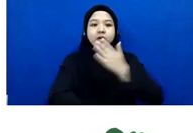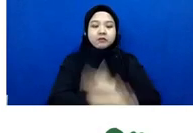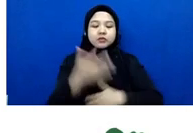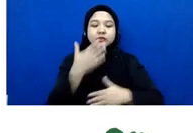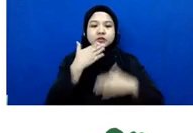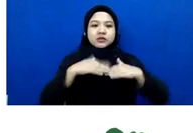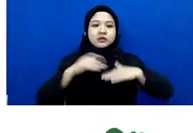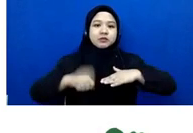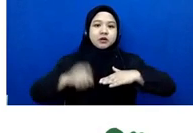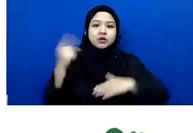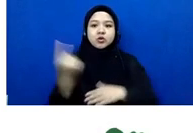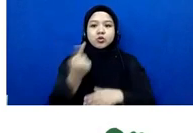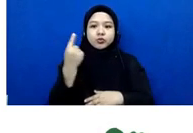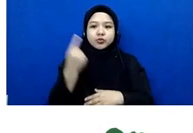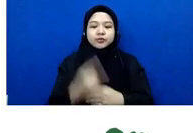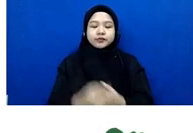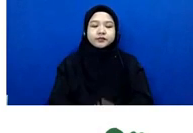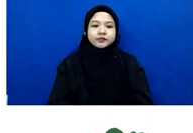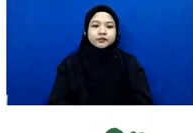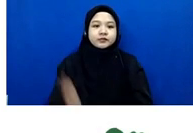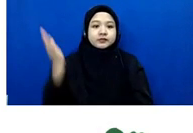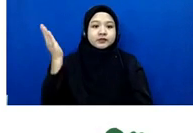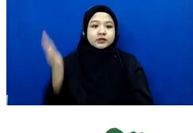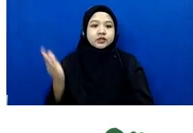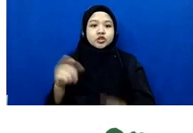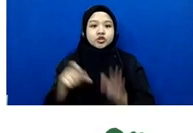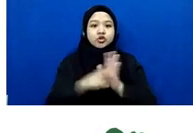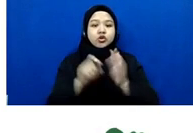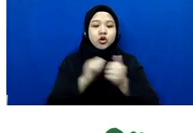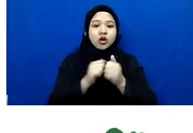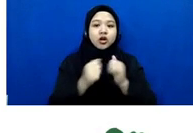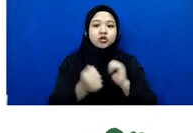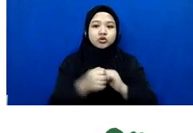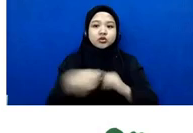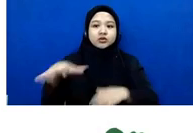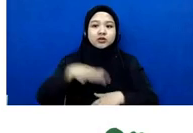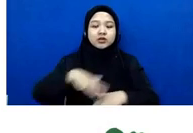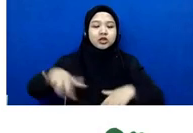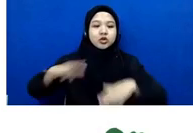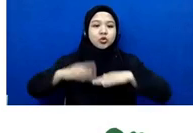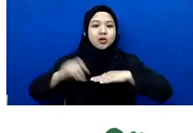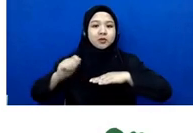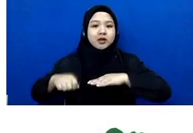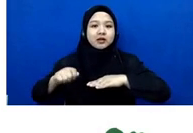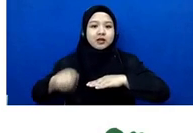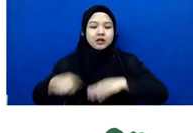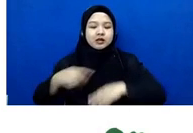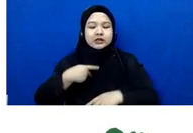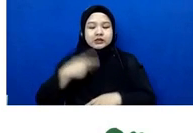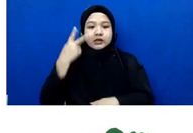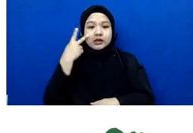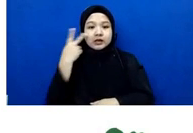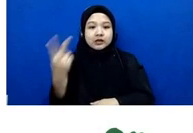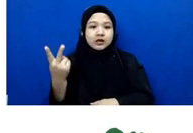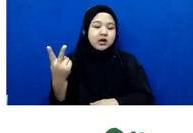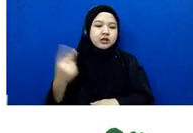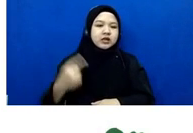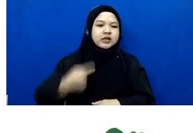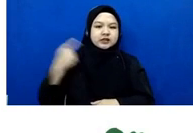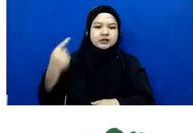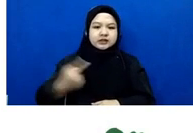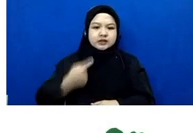adalah contoh kasus di setiap lingkungan peradilan yang saya amati kerap